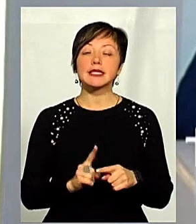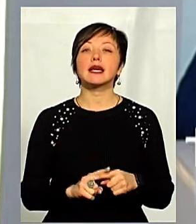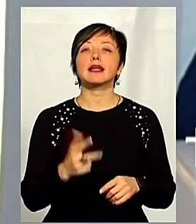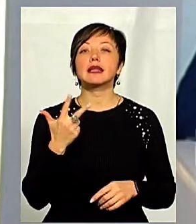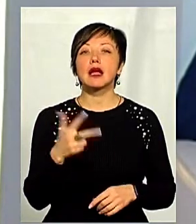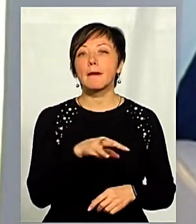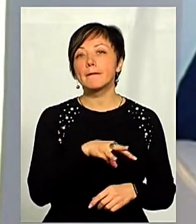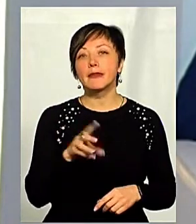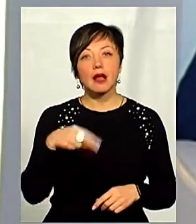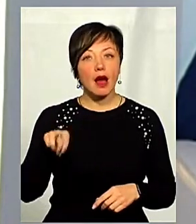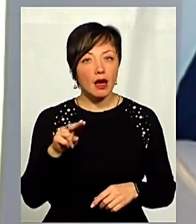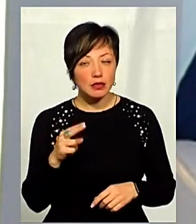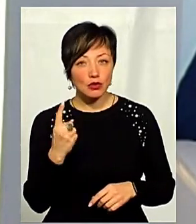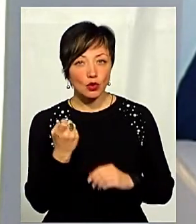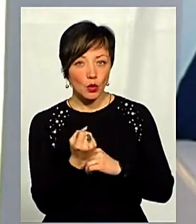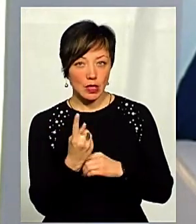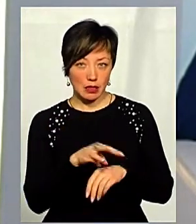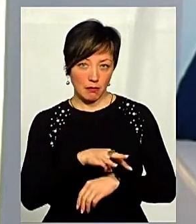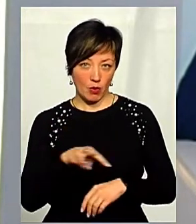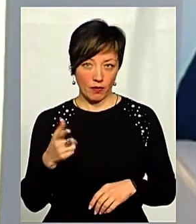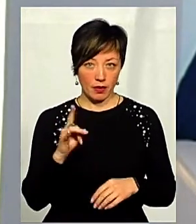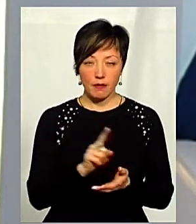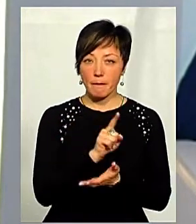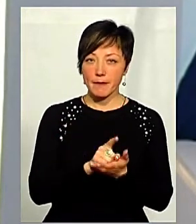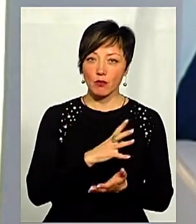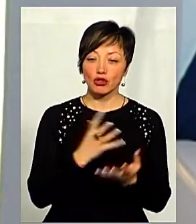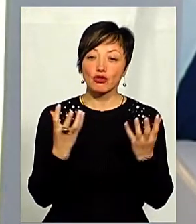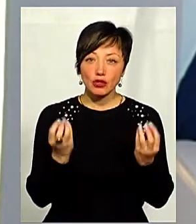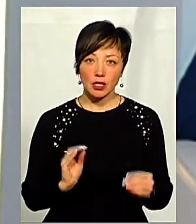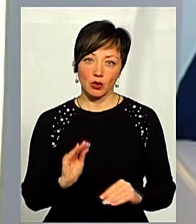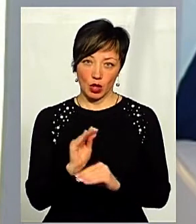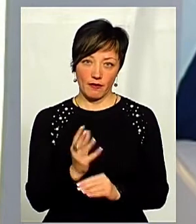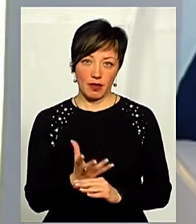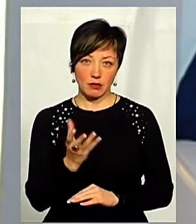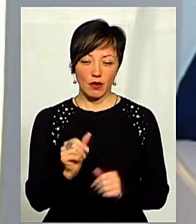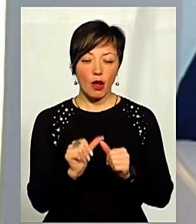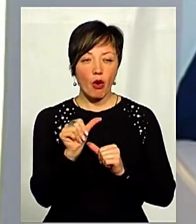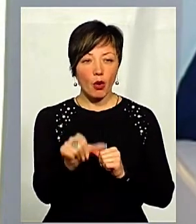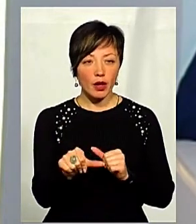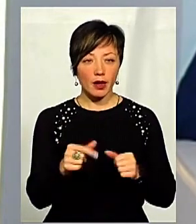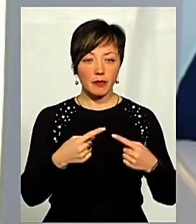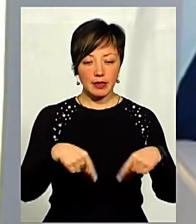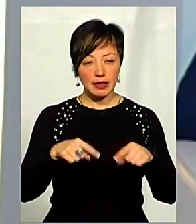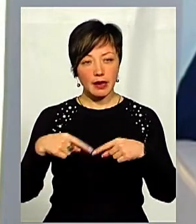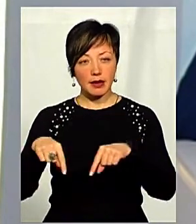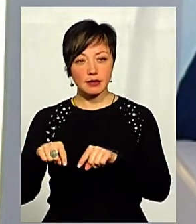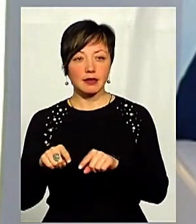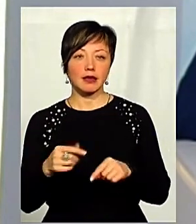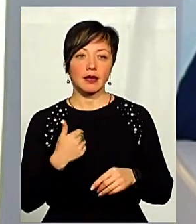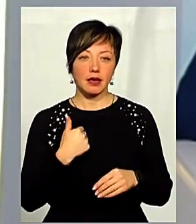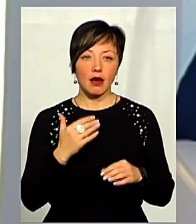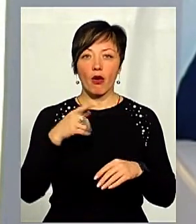складає 3 мільярди 111 мільйонів гривень. І має бути ще додатково дофінансовані окремі ділянки, про які я